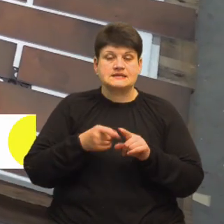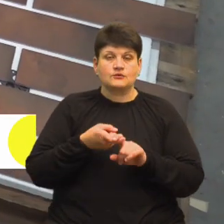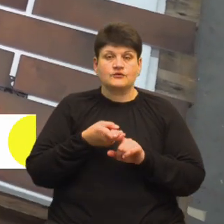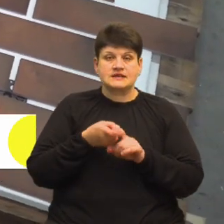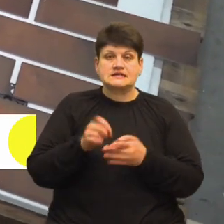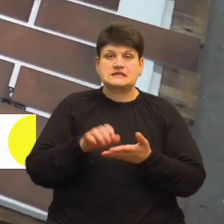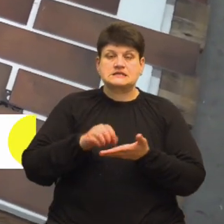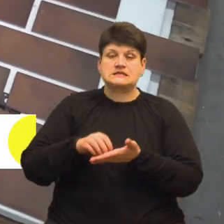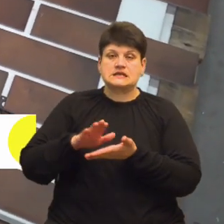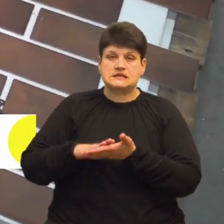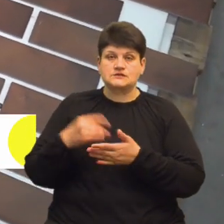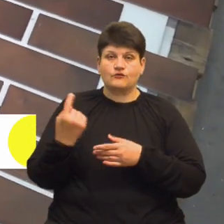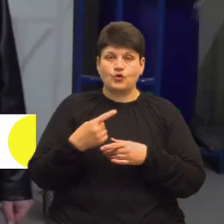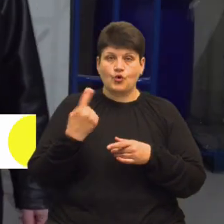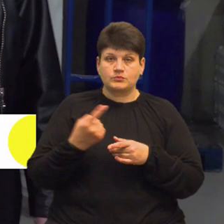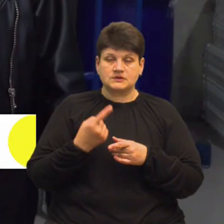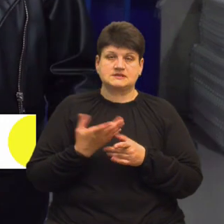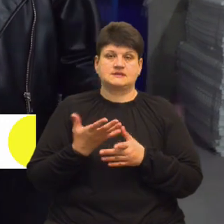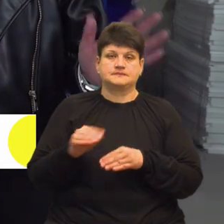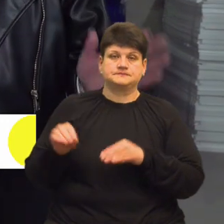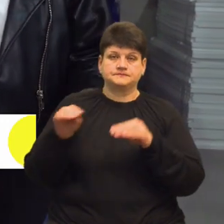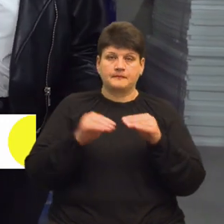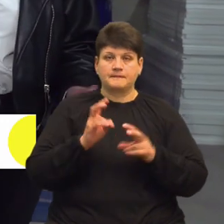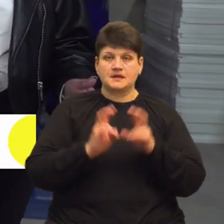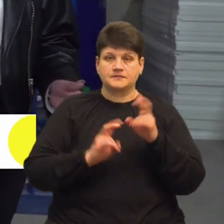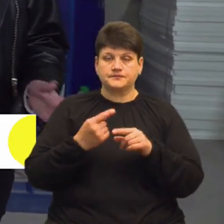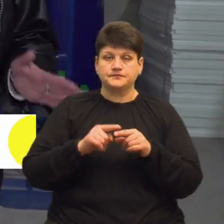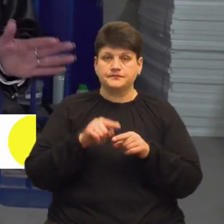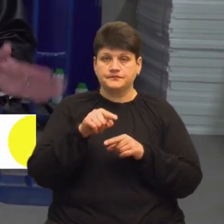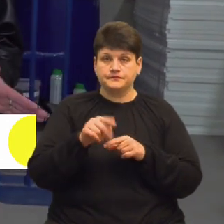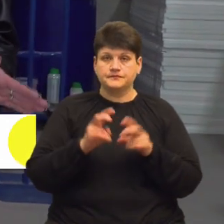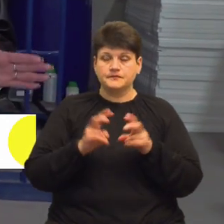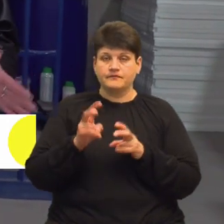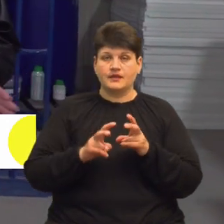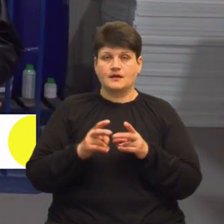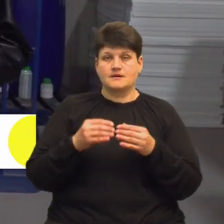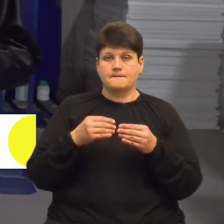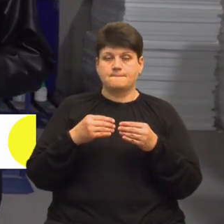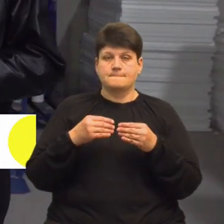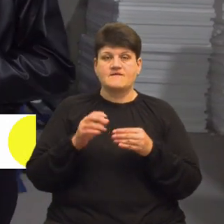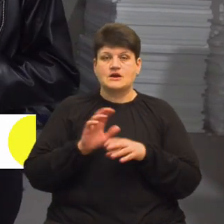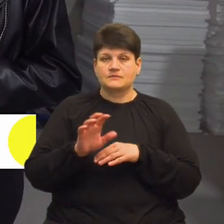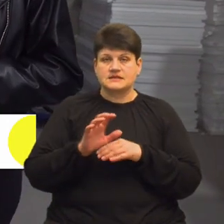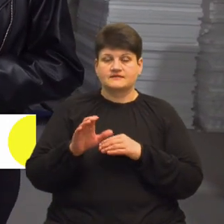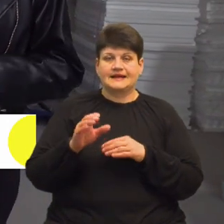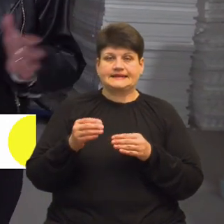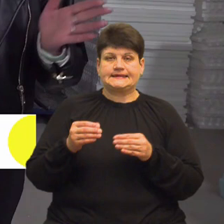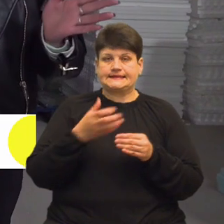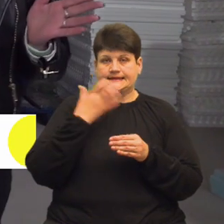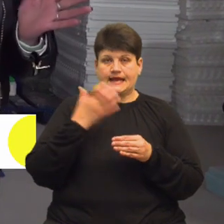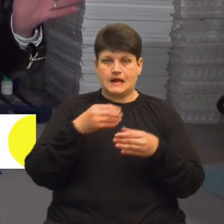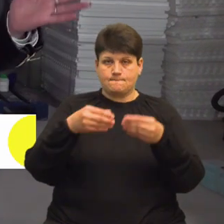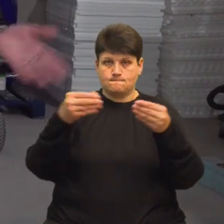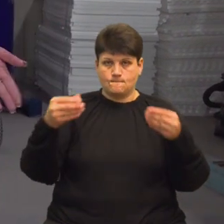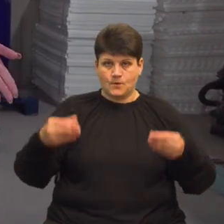реєстрацією в області реликованих підприємств. Серед них – підприємство з виробництва термопанелей у Тернополі. Його організувала сім'я Максима та